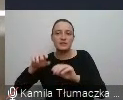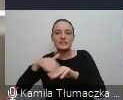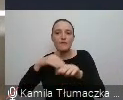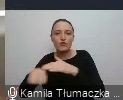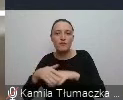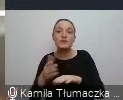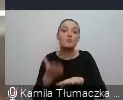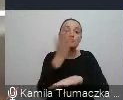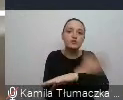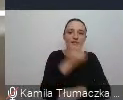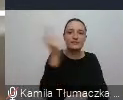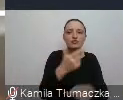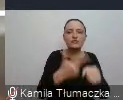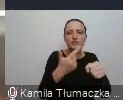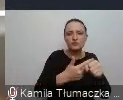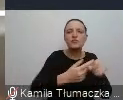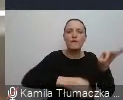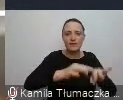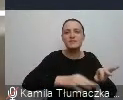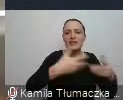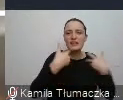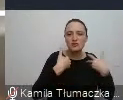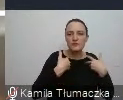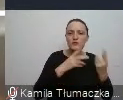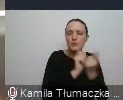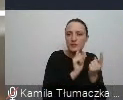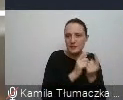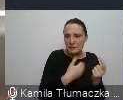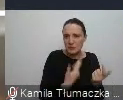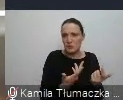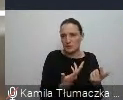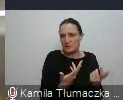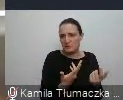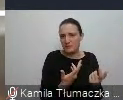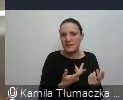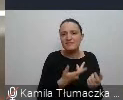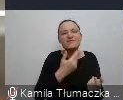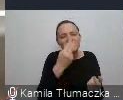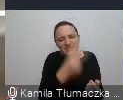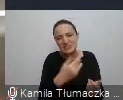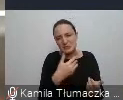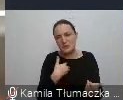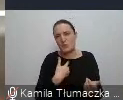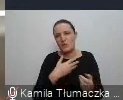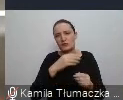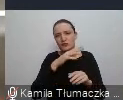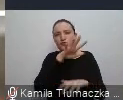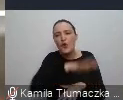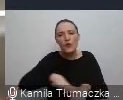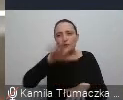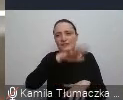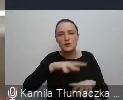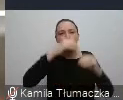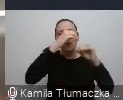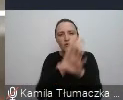się spotykać twarzą w twarz, gdzie po prostu było ewidentnie widać, że środowisko dzieje się na